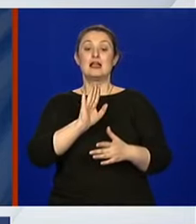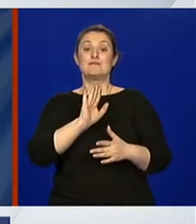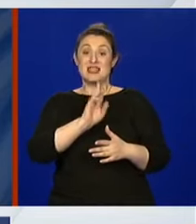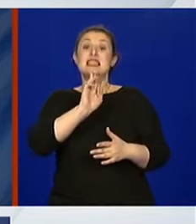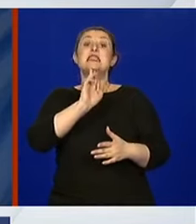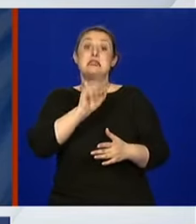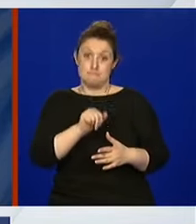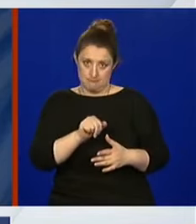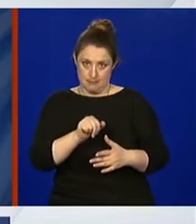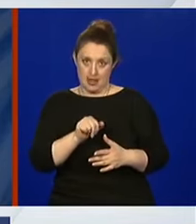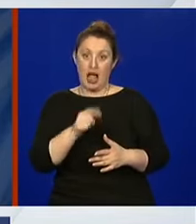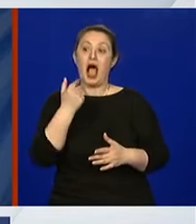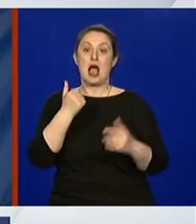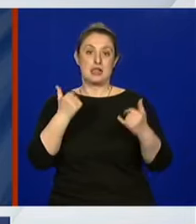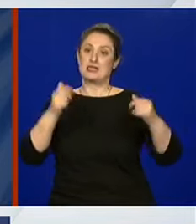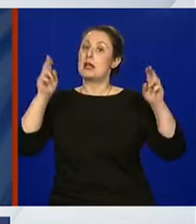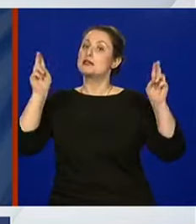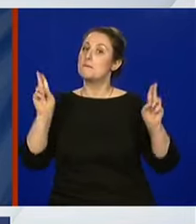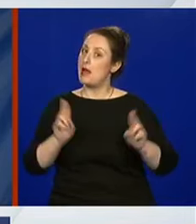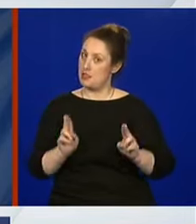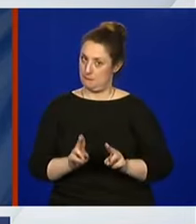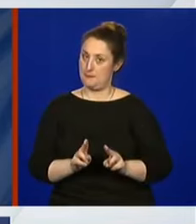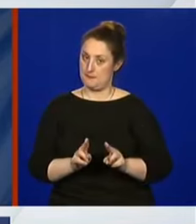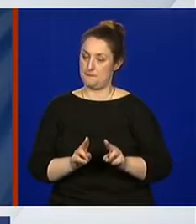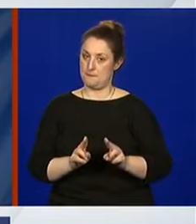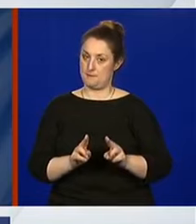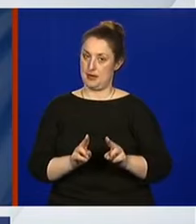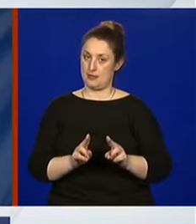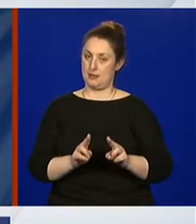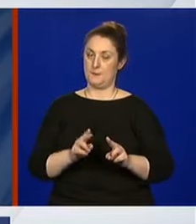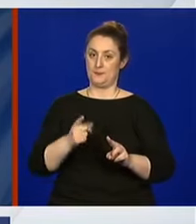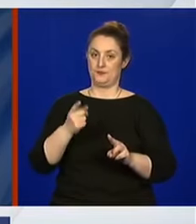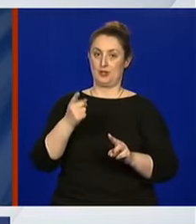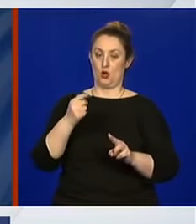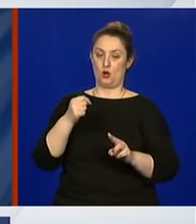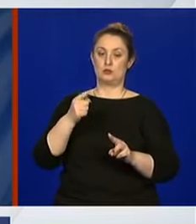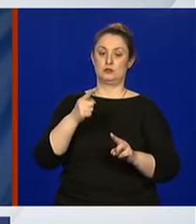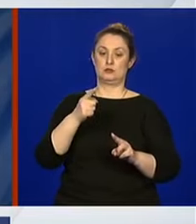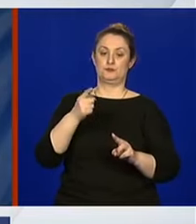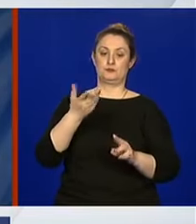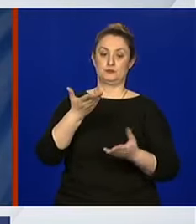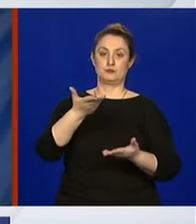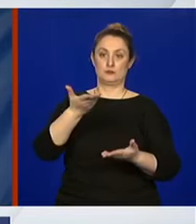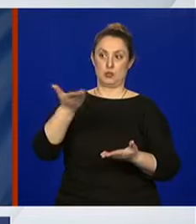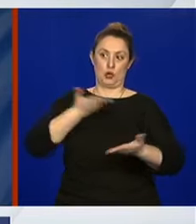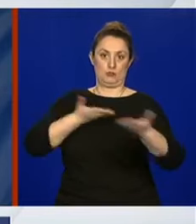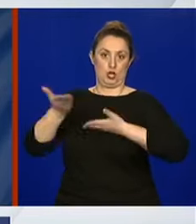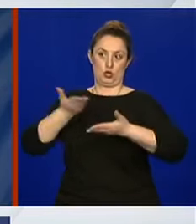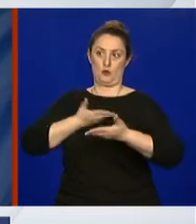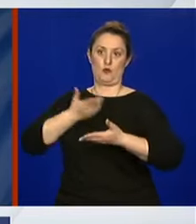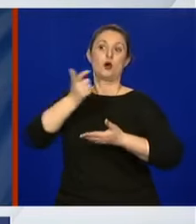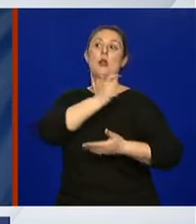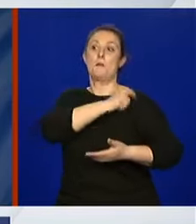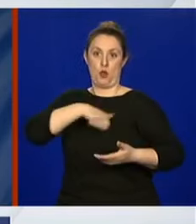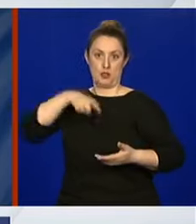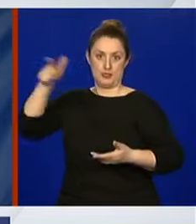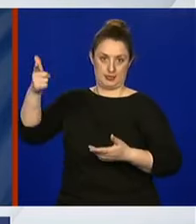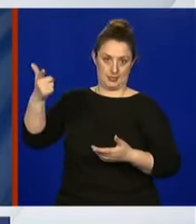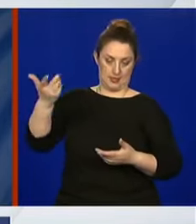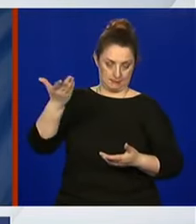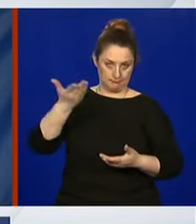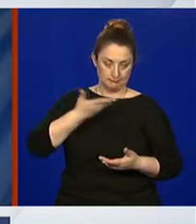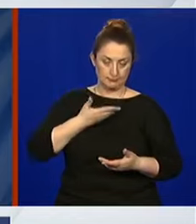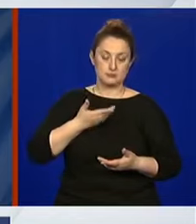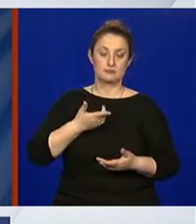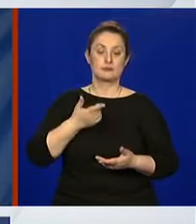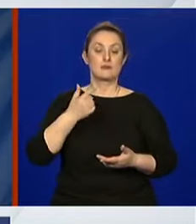međutim, sve ih je i manje prema izvješćima koje dobivamo od policije. I naravno da